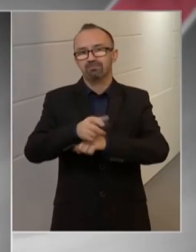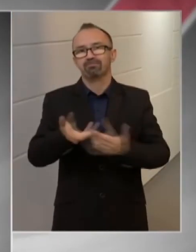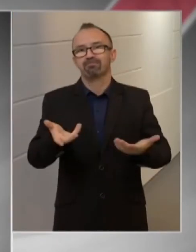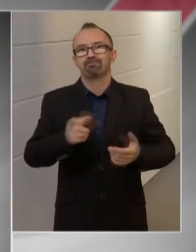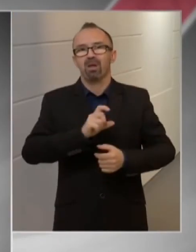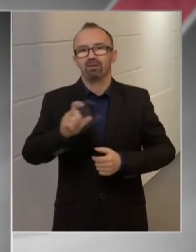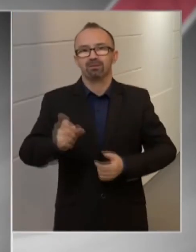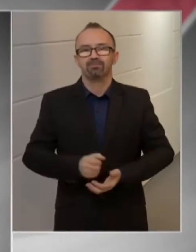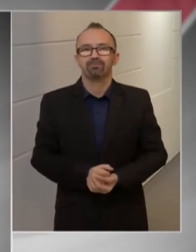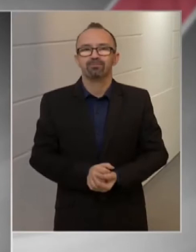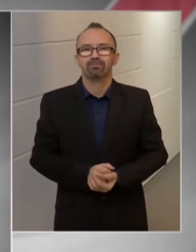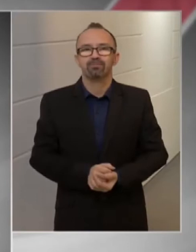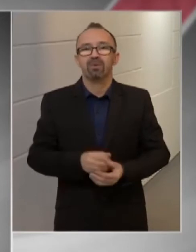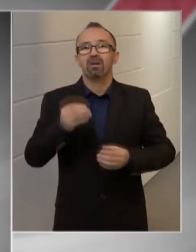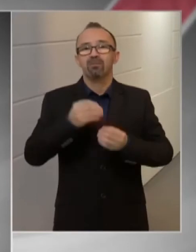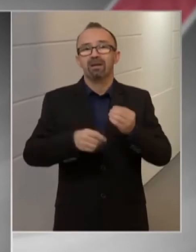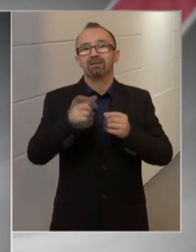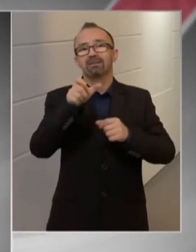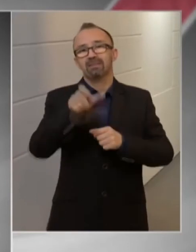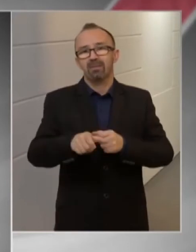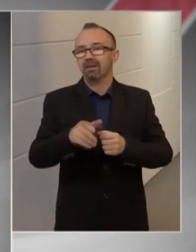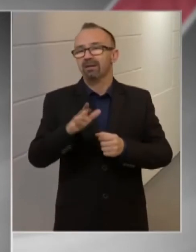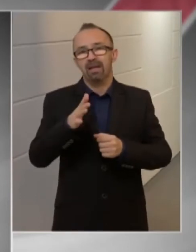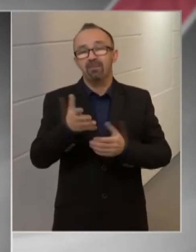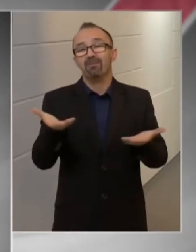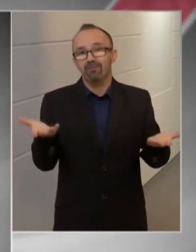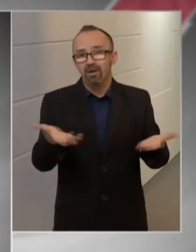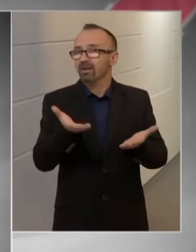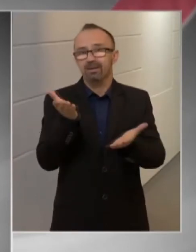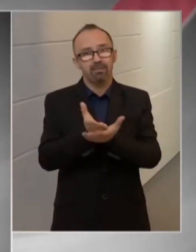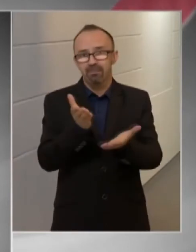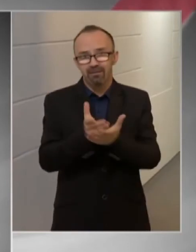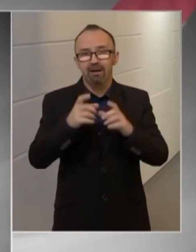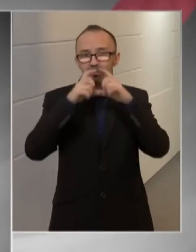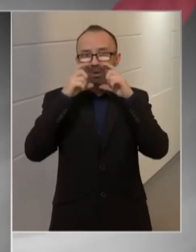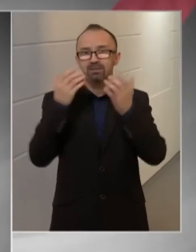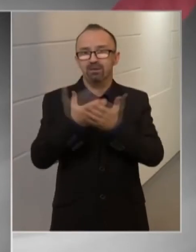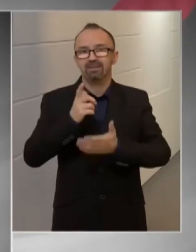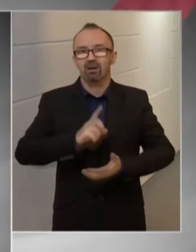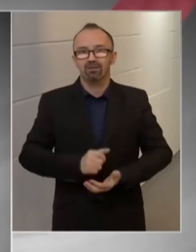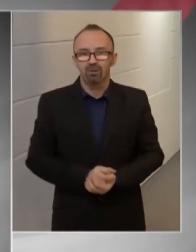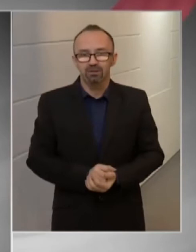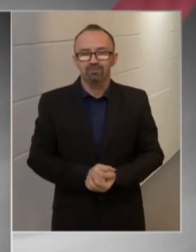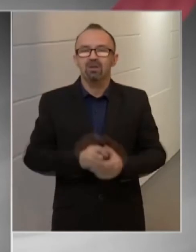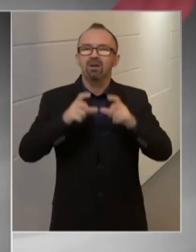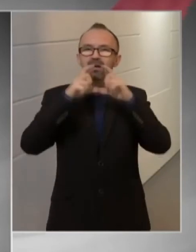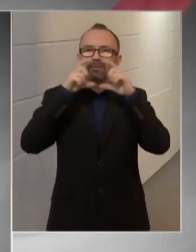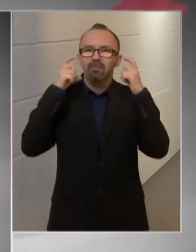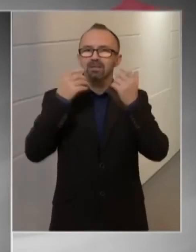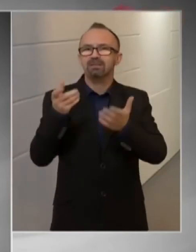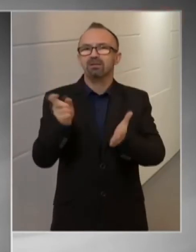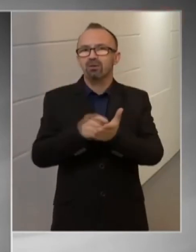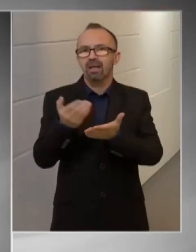munkatársai folyamatosan ellenőrzik a maszkviselési kötelezettséget minden helyszínen, emellett a kiárási tilalom és a